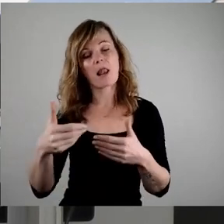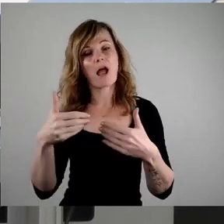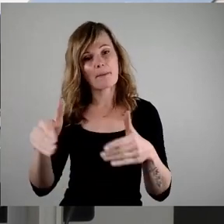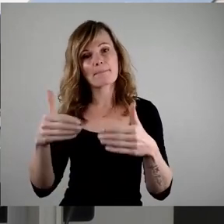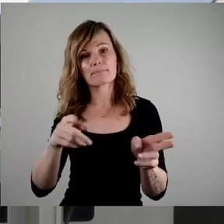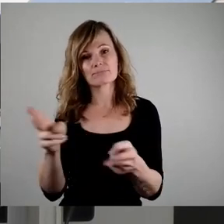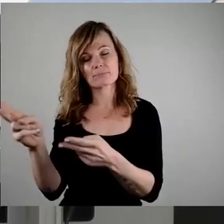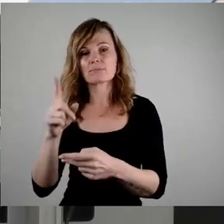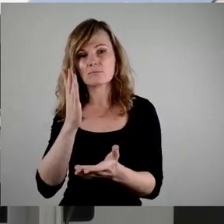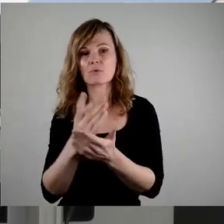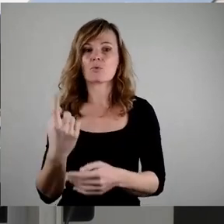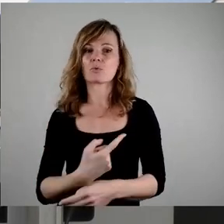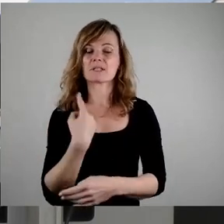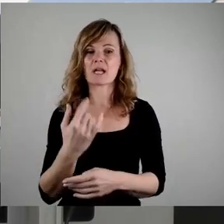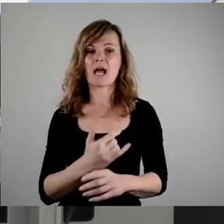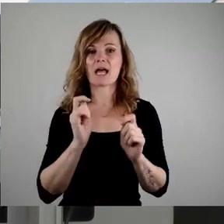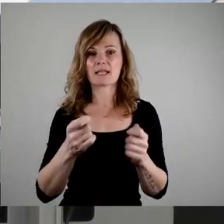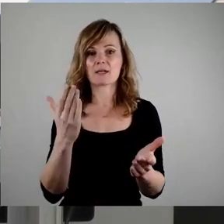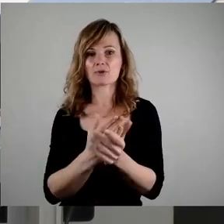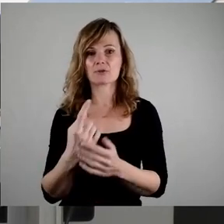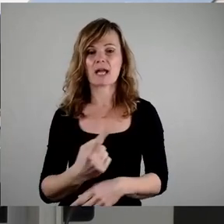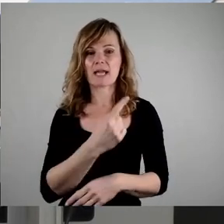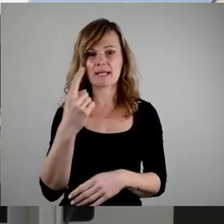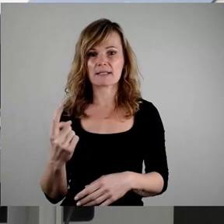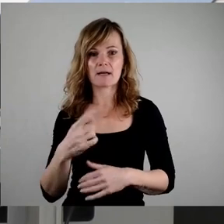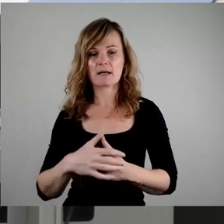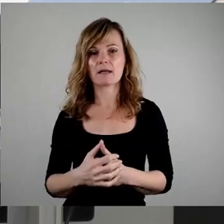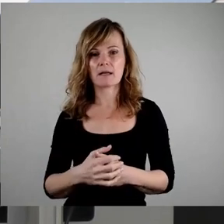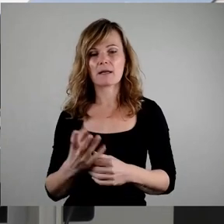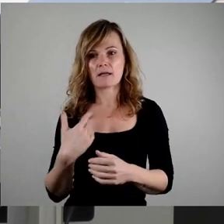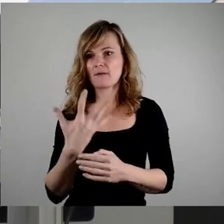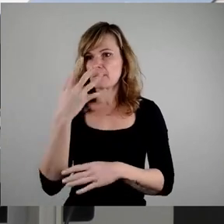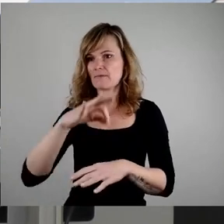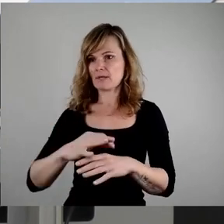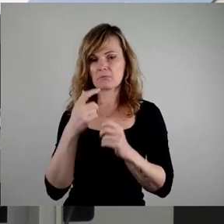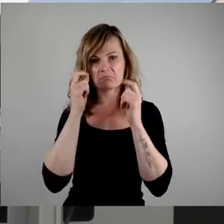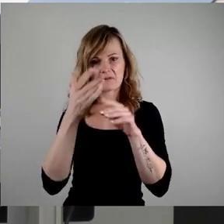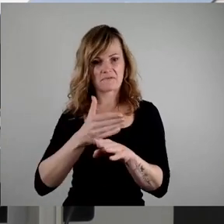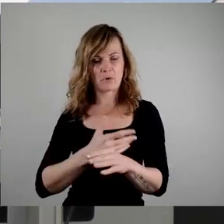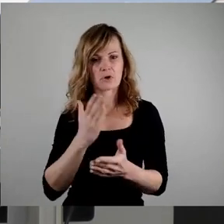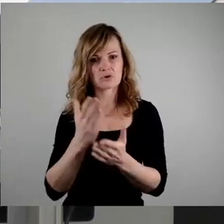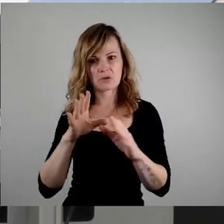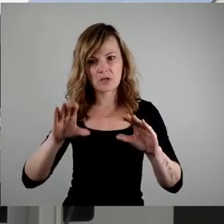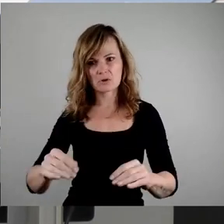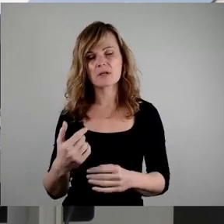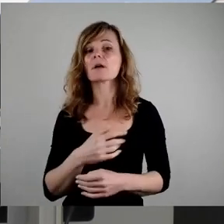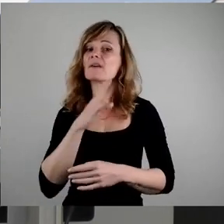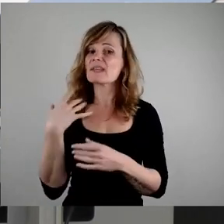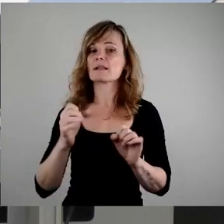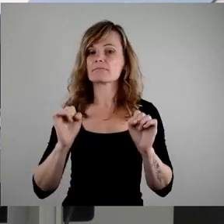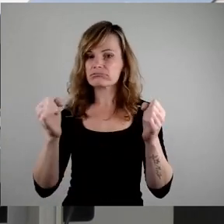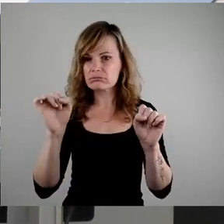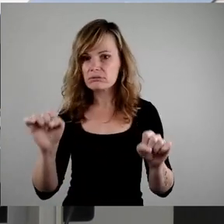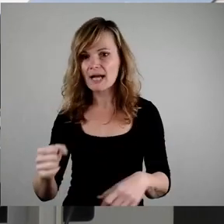fünf Minuten, ich staune. Okay, viel hätte in dieser Zeit getan werden können, Herr